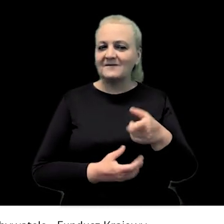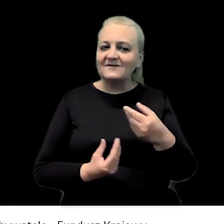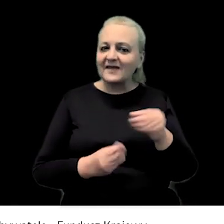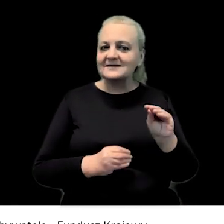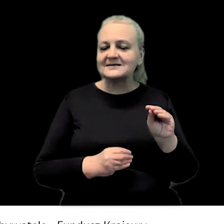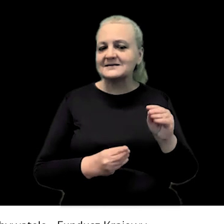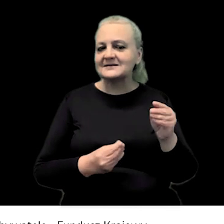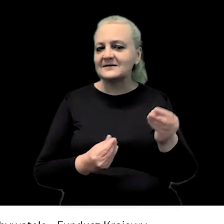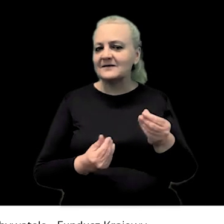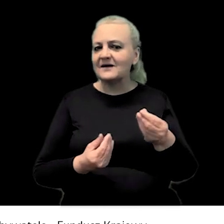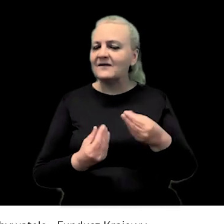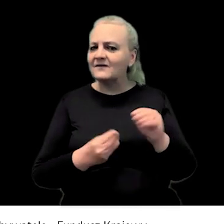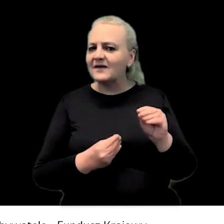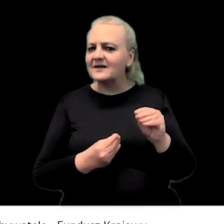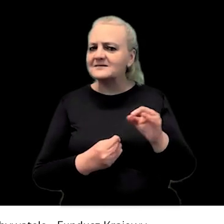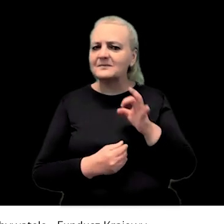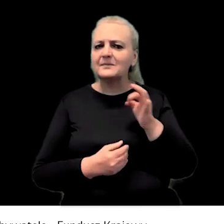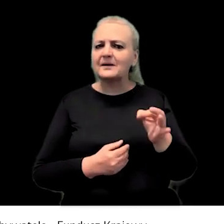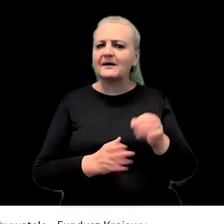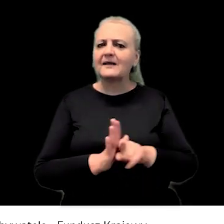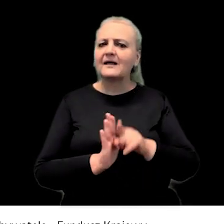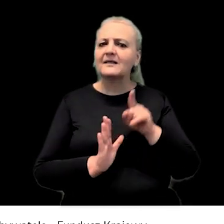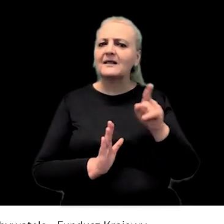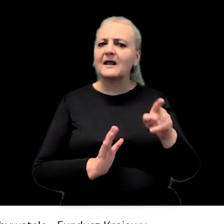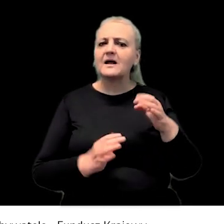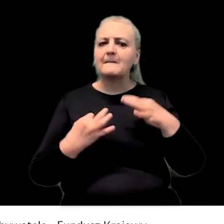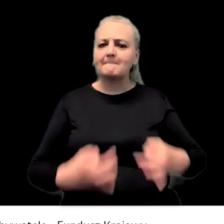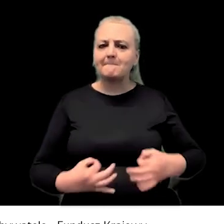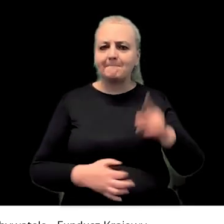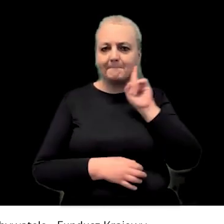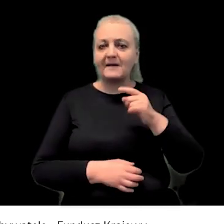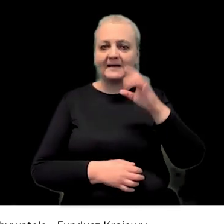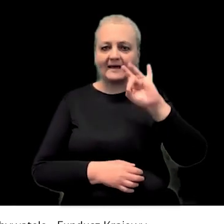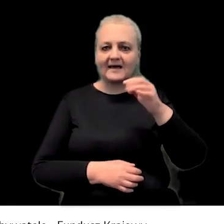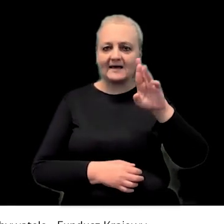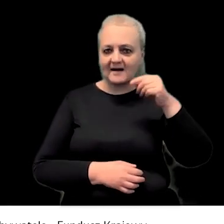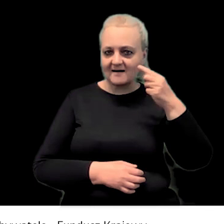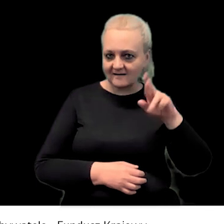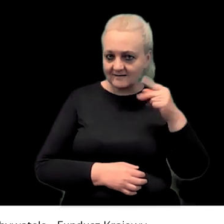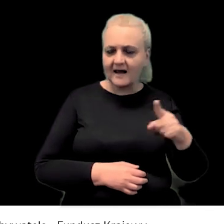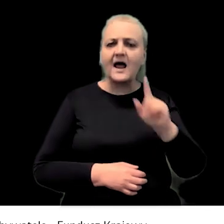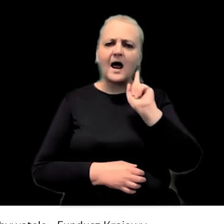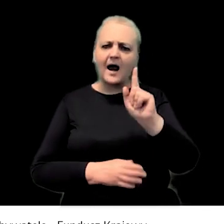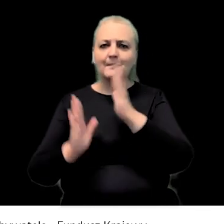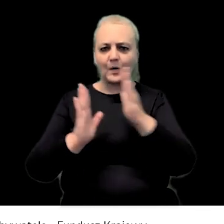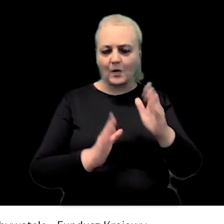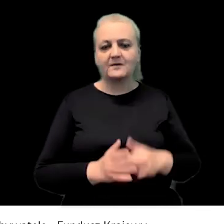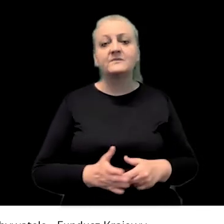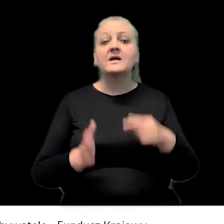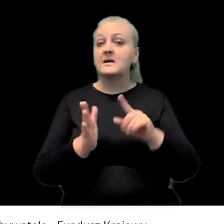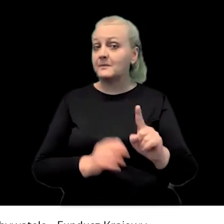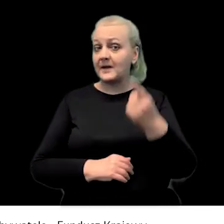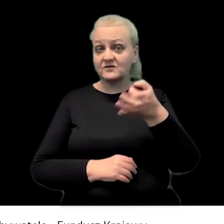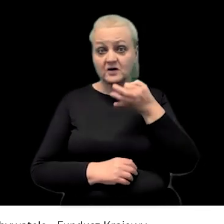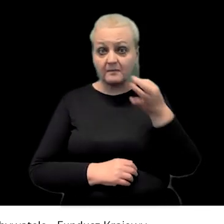bardziej będą kierowane tak naprawdę do Pana Gerarda, ale polećmy